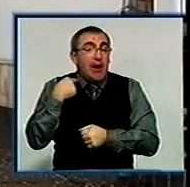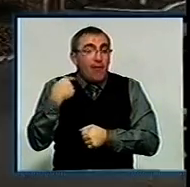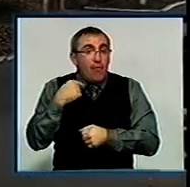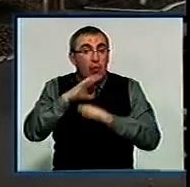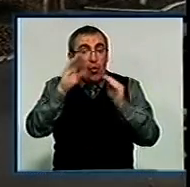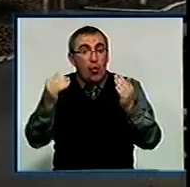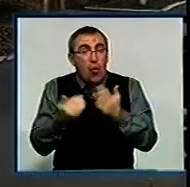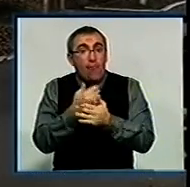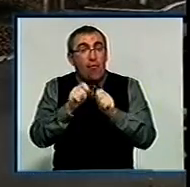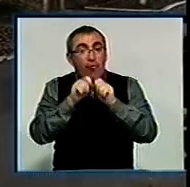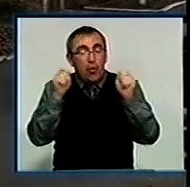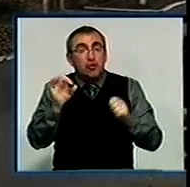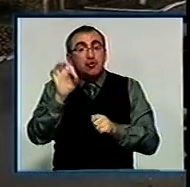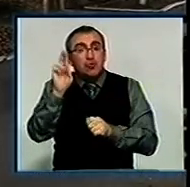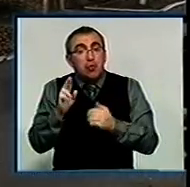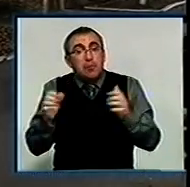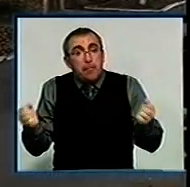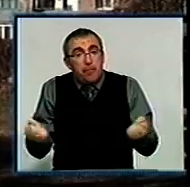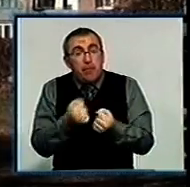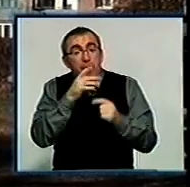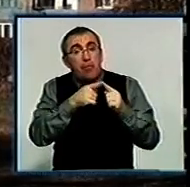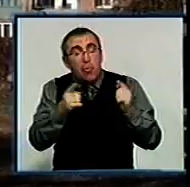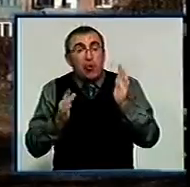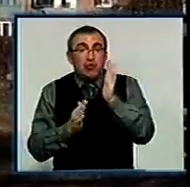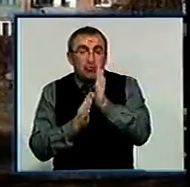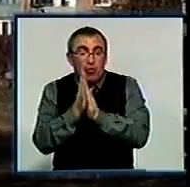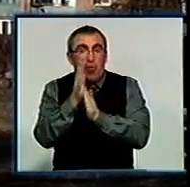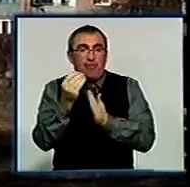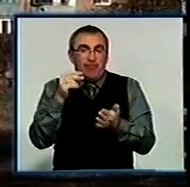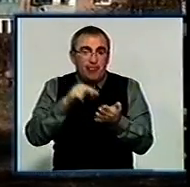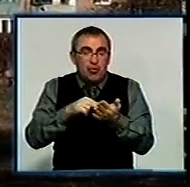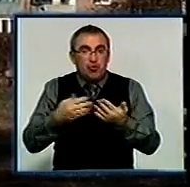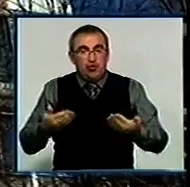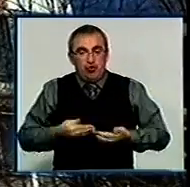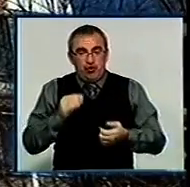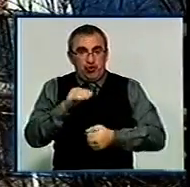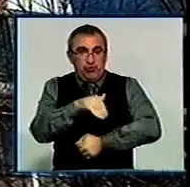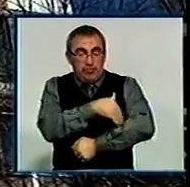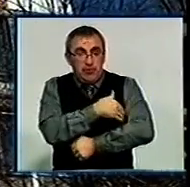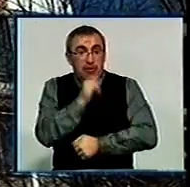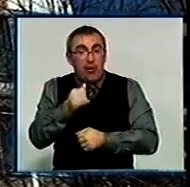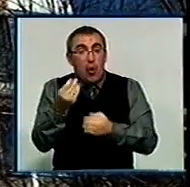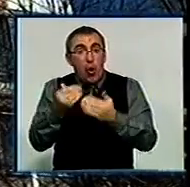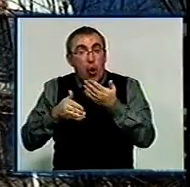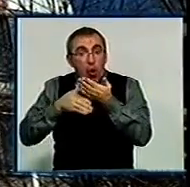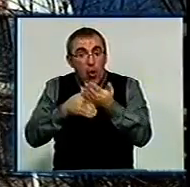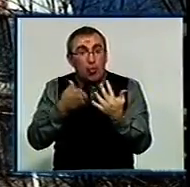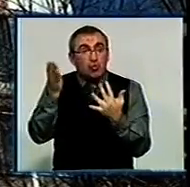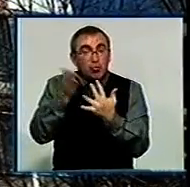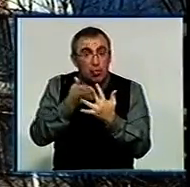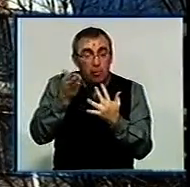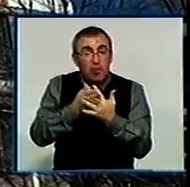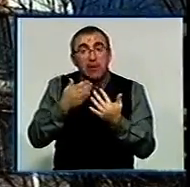нововведень отримають соціальну підтримку під час зростання тарифів на житлово-комунальні послуги. Очікується, що за компенсаціями з субсидіями